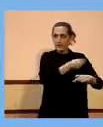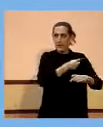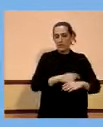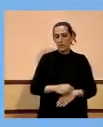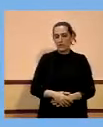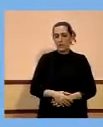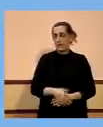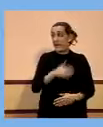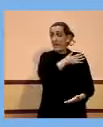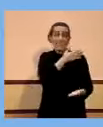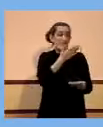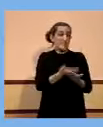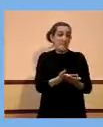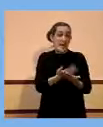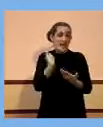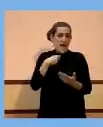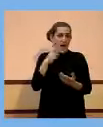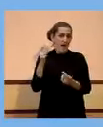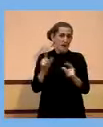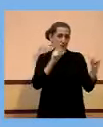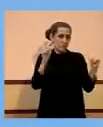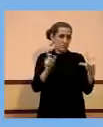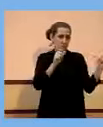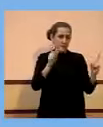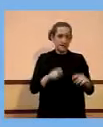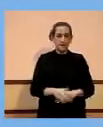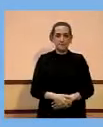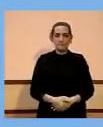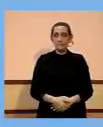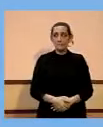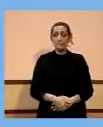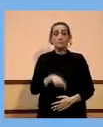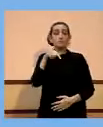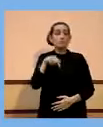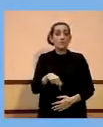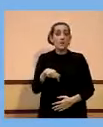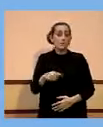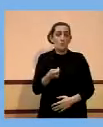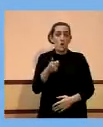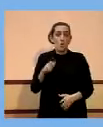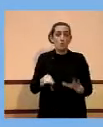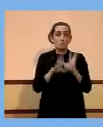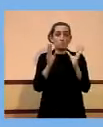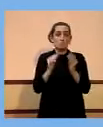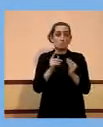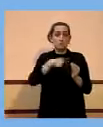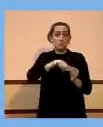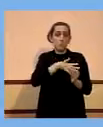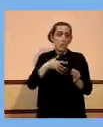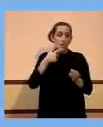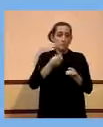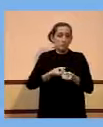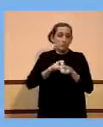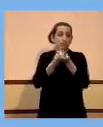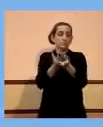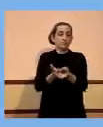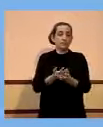hem referit en les diapositives anteriors. I això és una mica el que volíem compartir amb vostès.